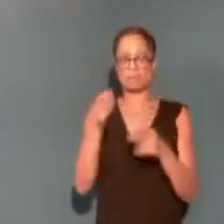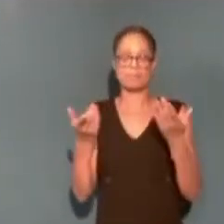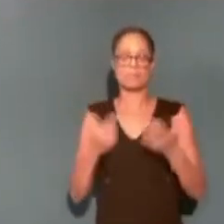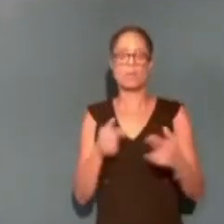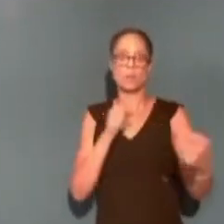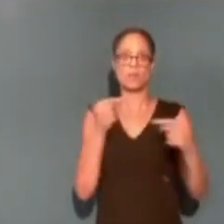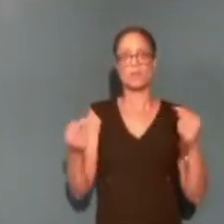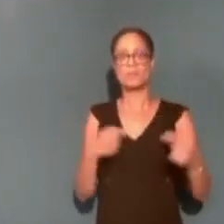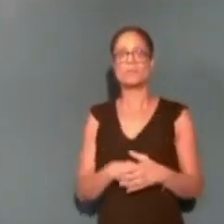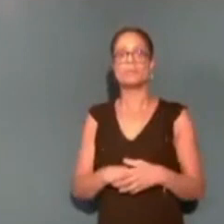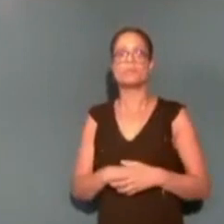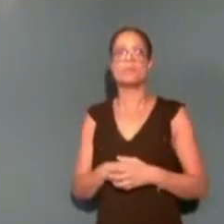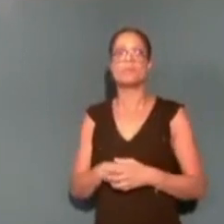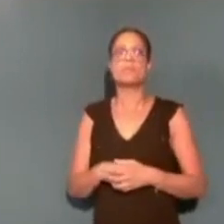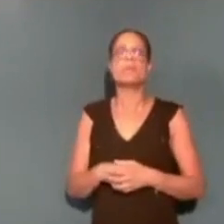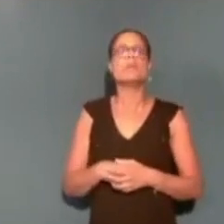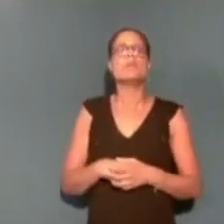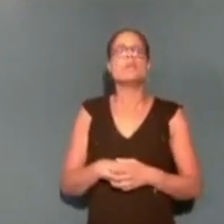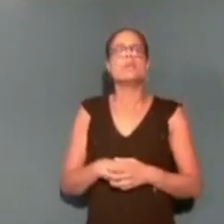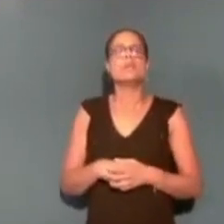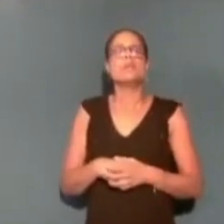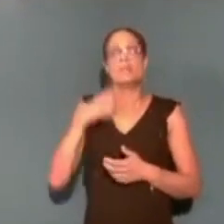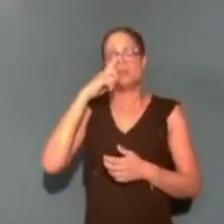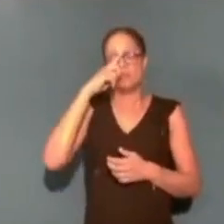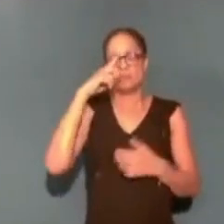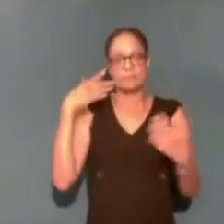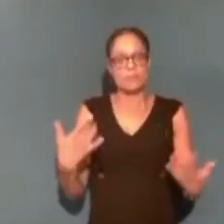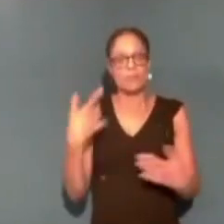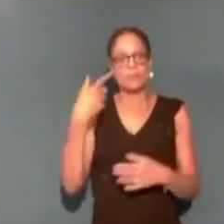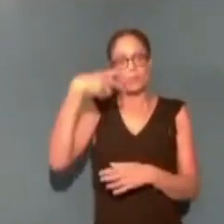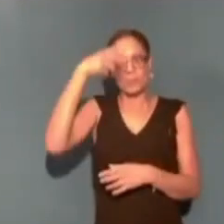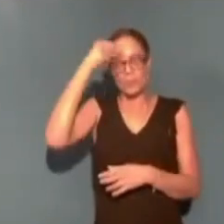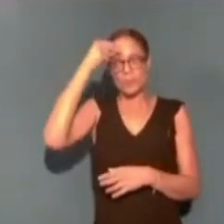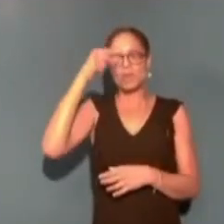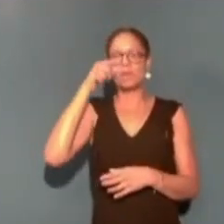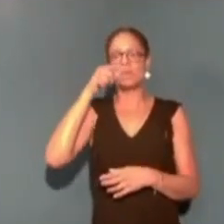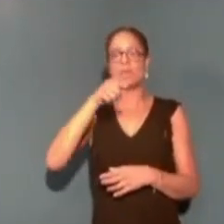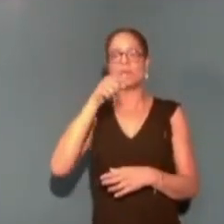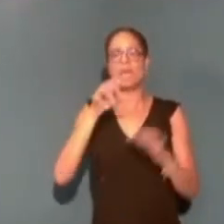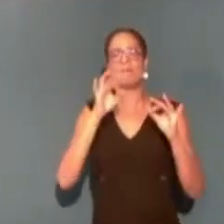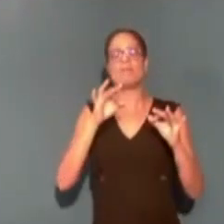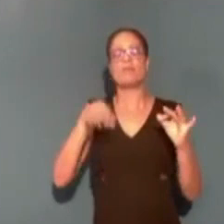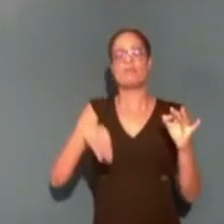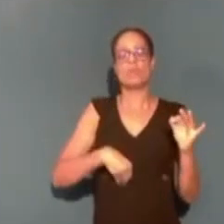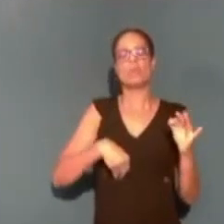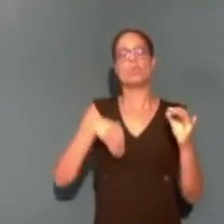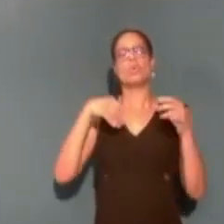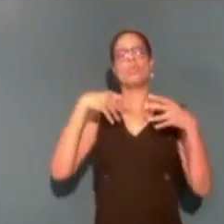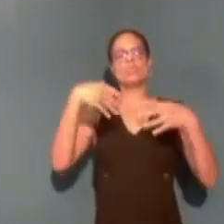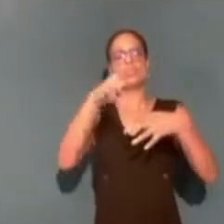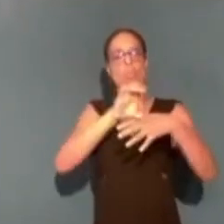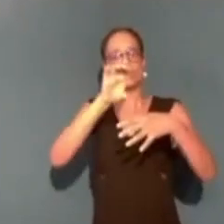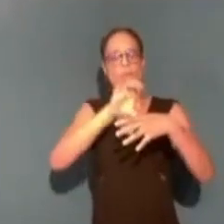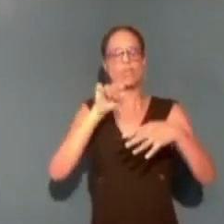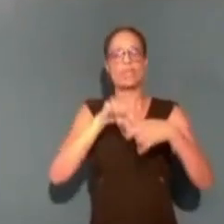À partir du moment où le surcoût, on a bien vu la cause, c'est la cause du clore des codes, et que le président de la République